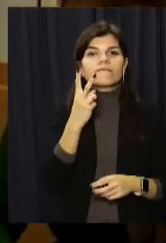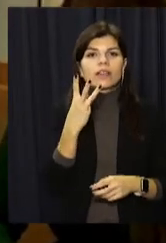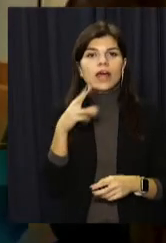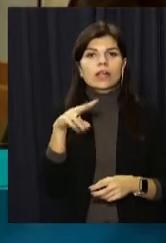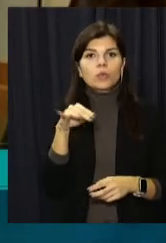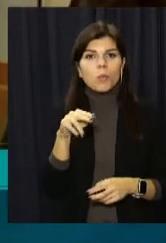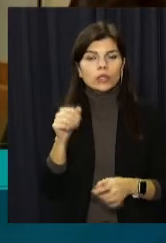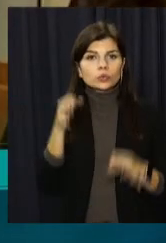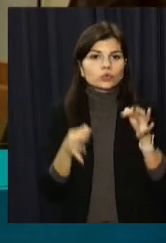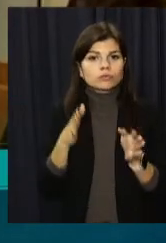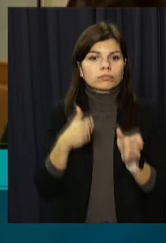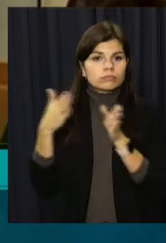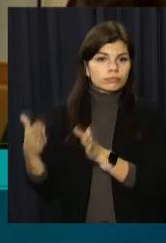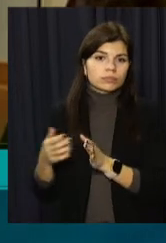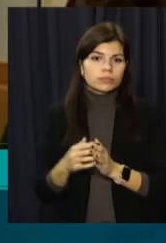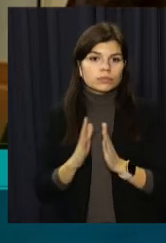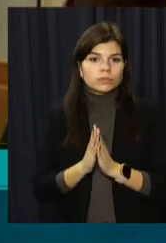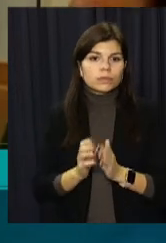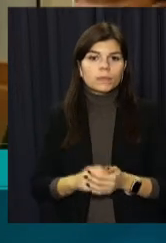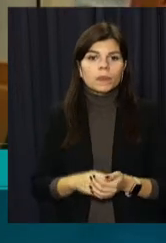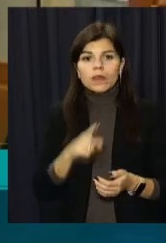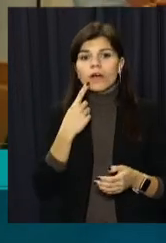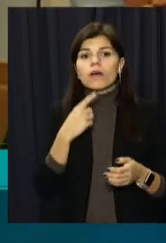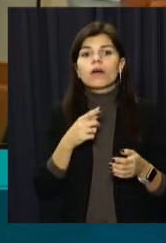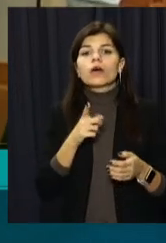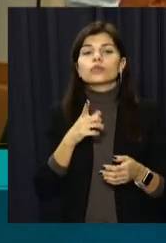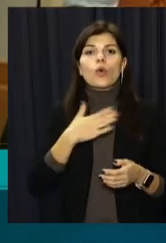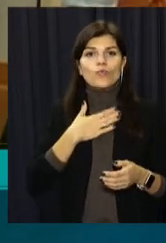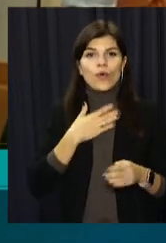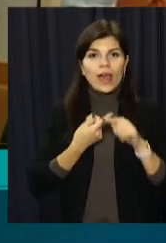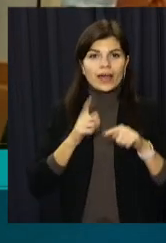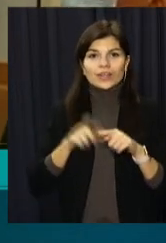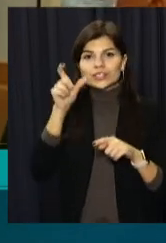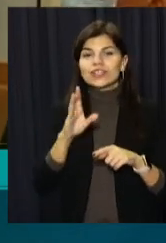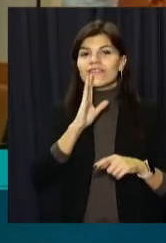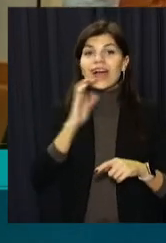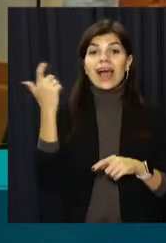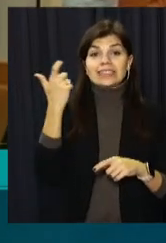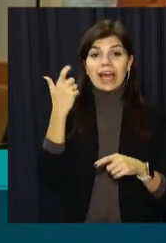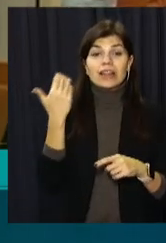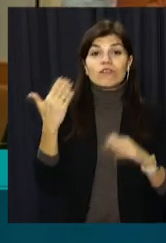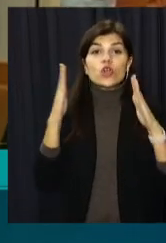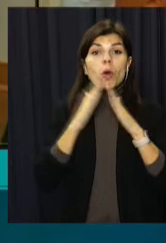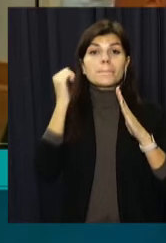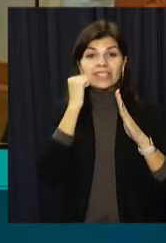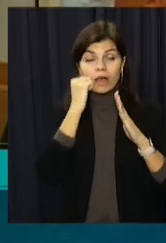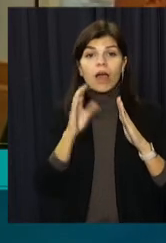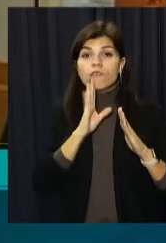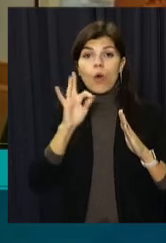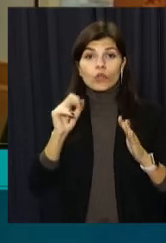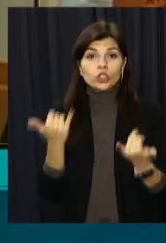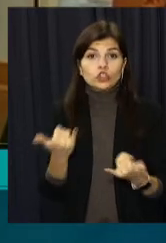питання здоров'ям і підзакисним, що відповідає вимогам статті 27,